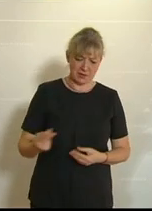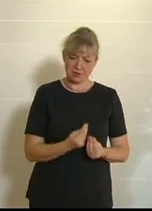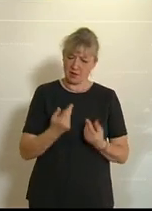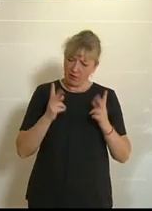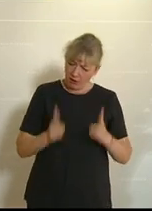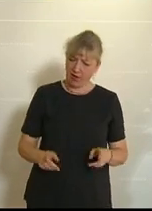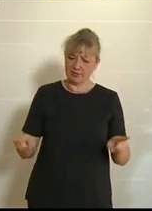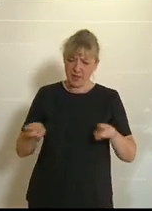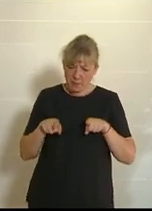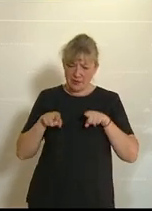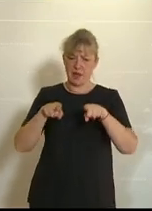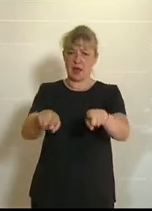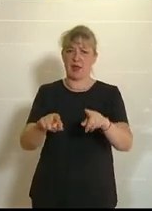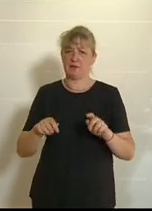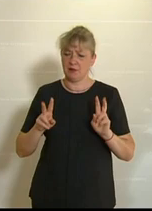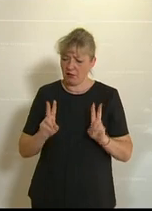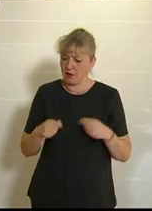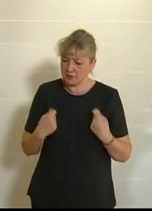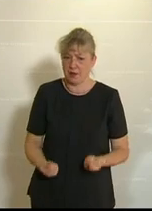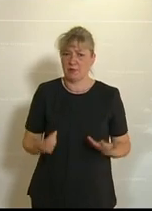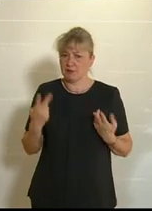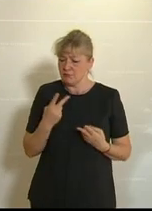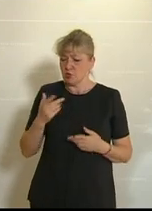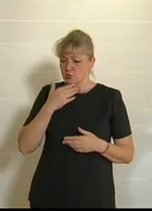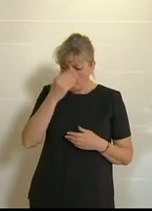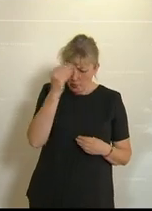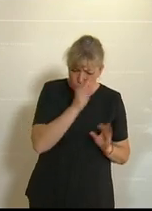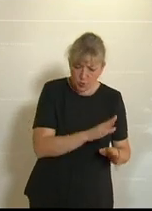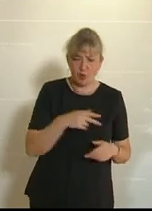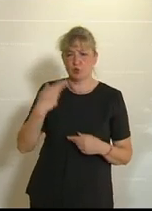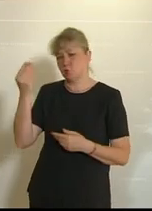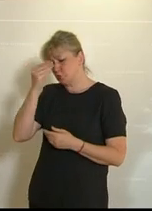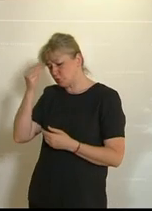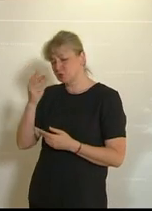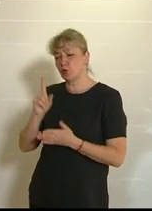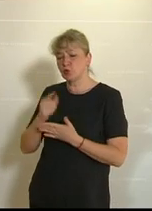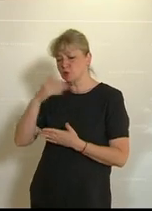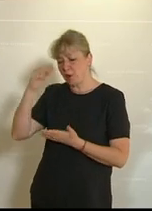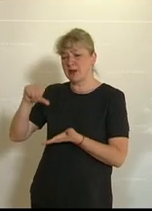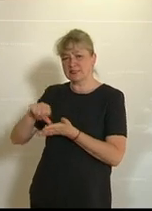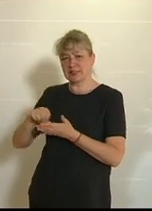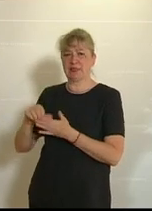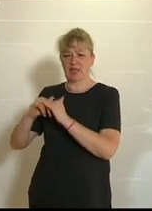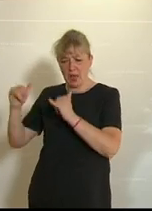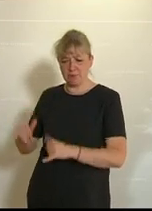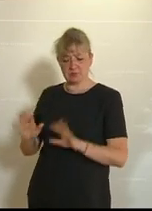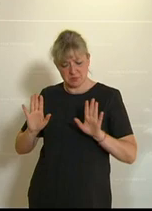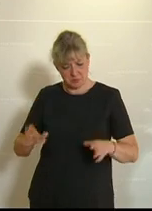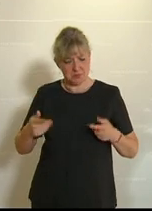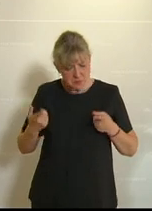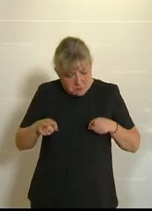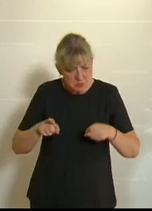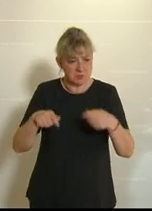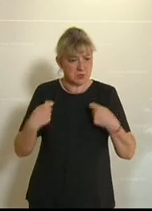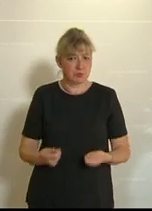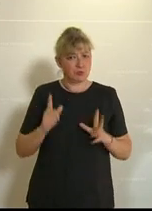kann? Etwa gleich viele Anmeldungen gibt es im Moment in Wien für die Sommerschulen und für die Summer City Camps. Freuen wir uns doch für jedes einzelne Kind, dass entweder das